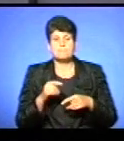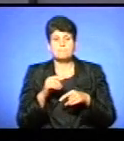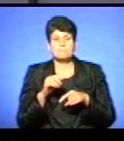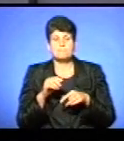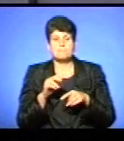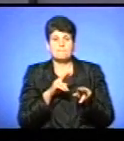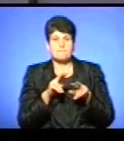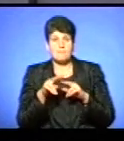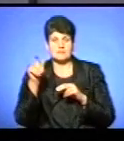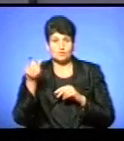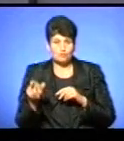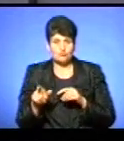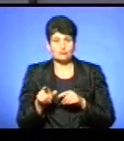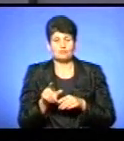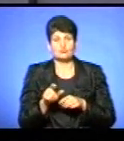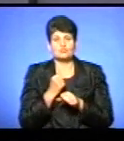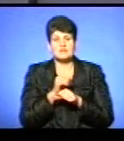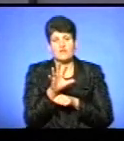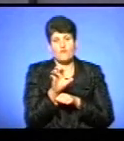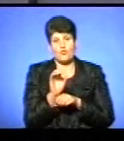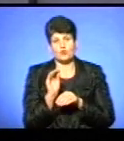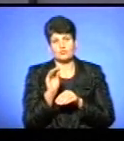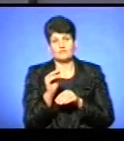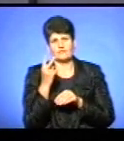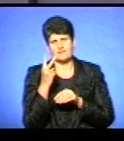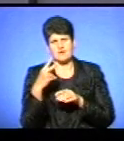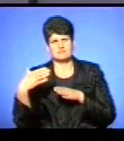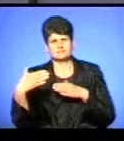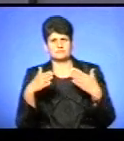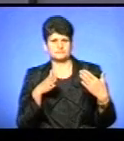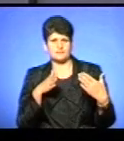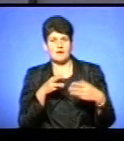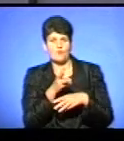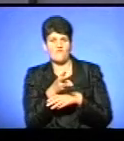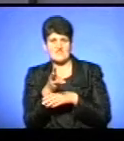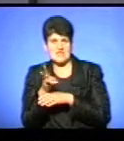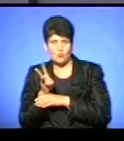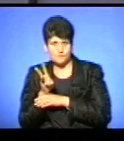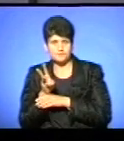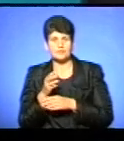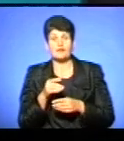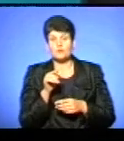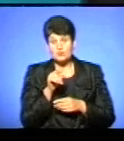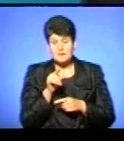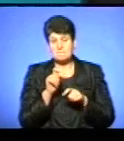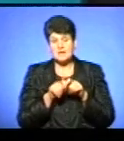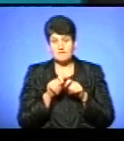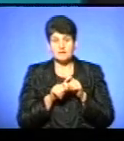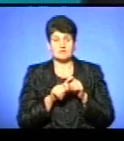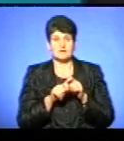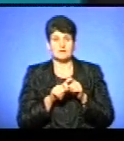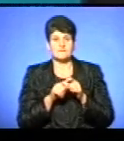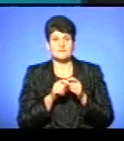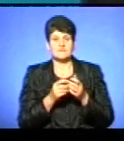зробити фотофіксацію з двох різних ракурсів або відеофіксацію. Тоді перевірити по базах,